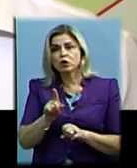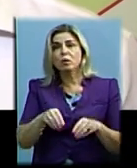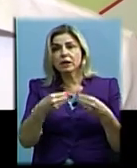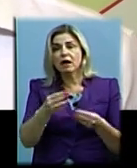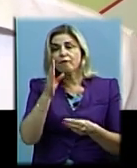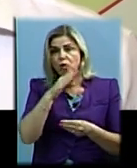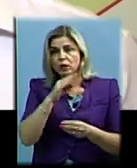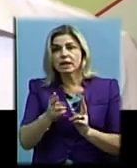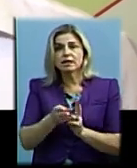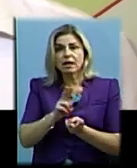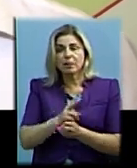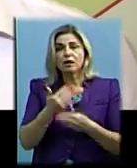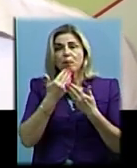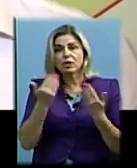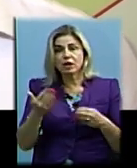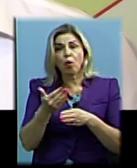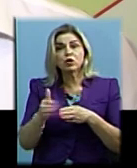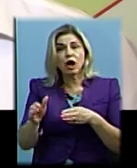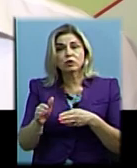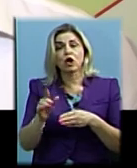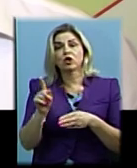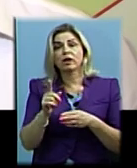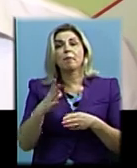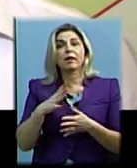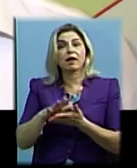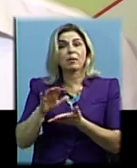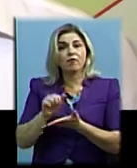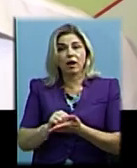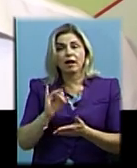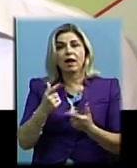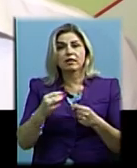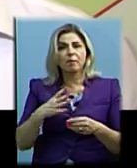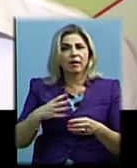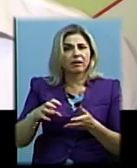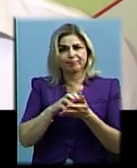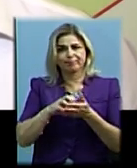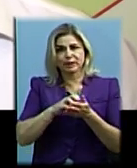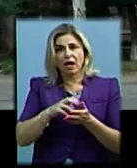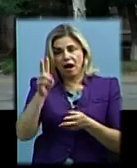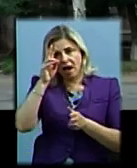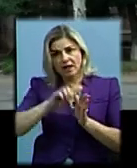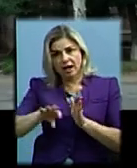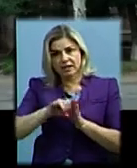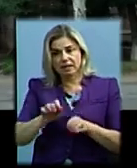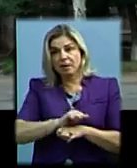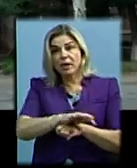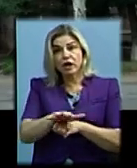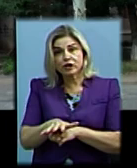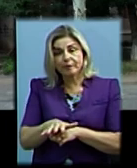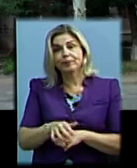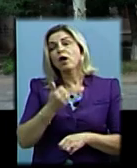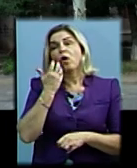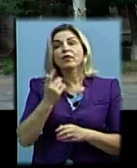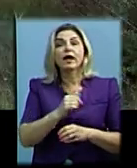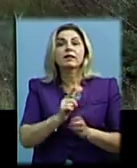для того, щоб замінити останню ділянку, на якій стався провал і відбулася закупорка каналізаційної мережі». Проте, коли саме